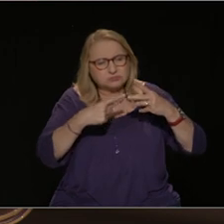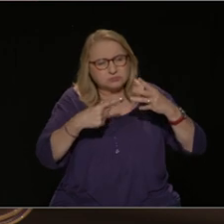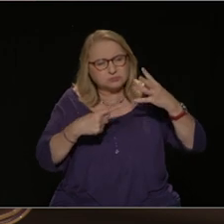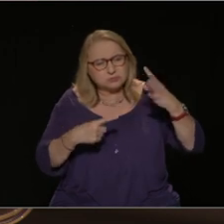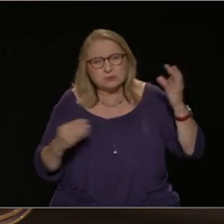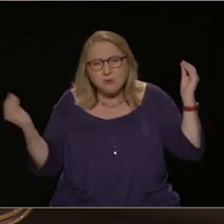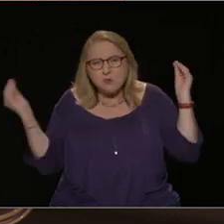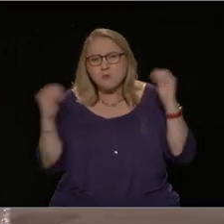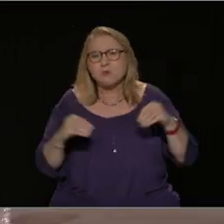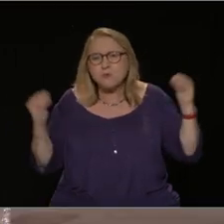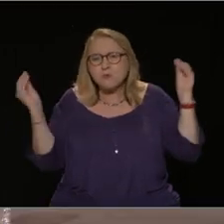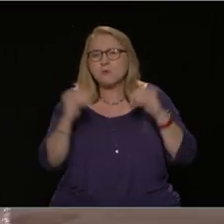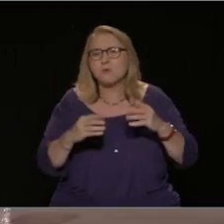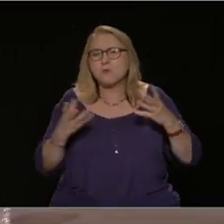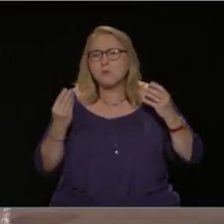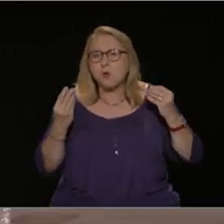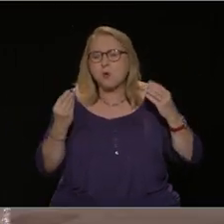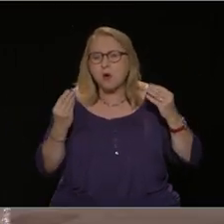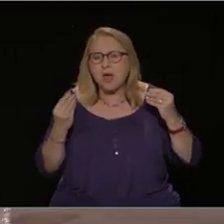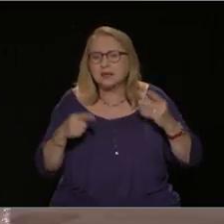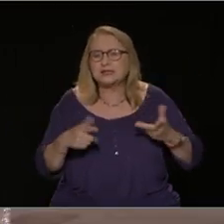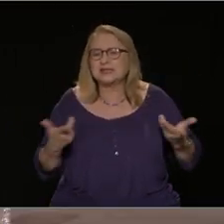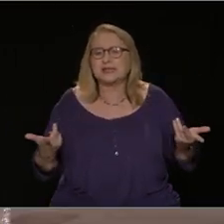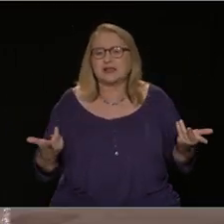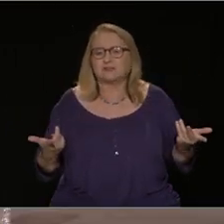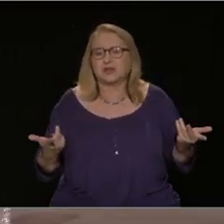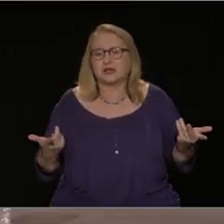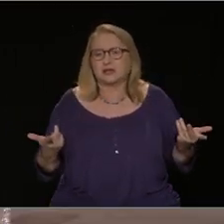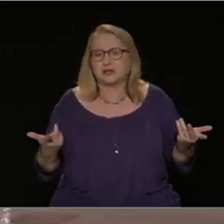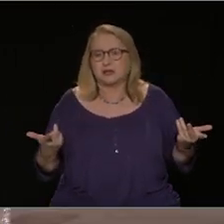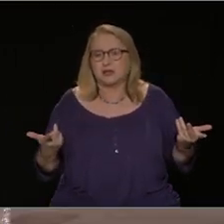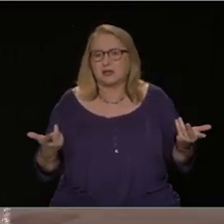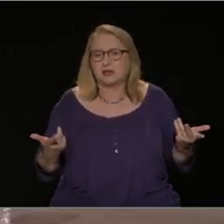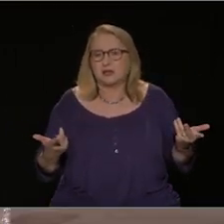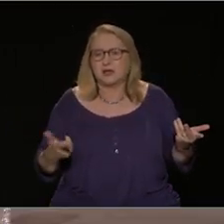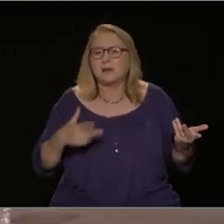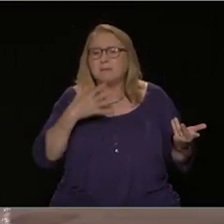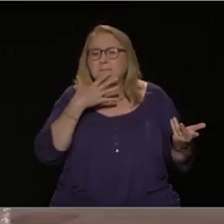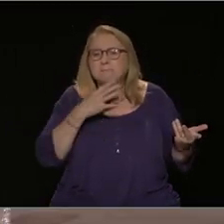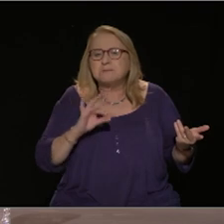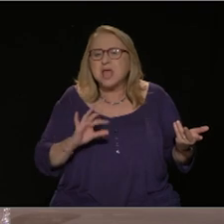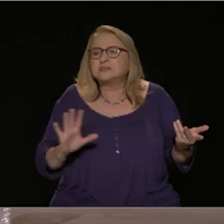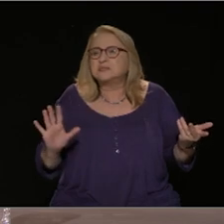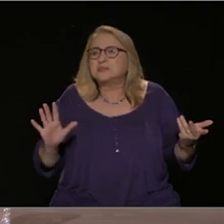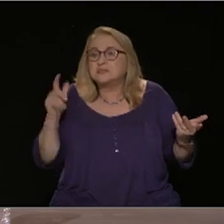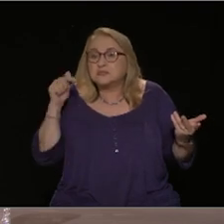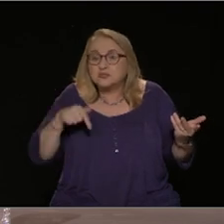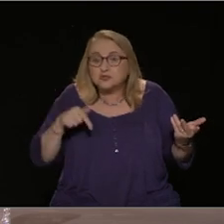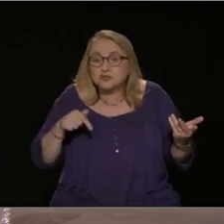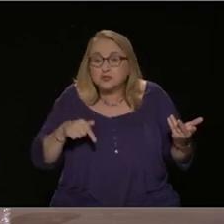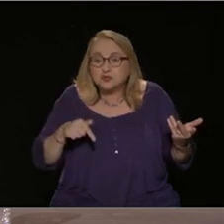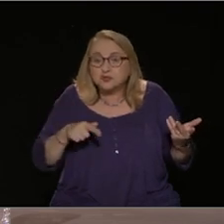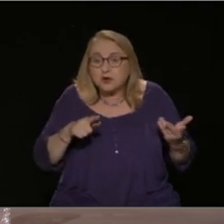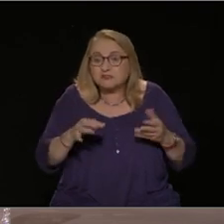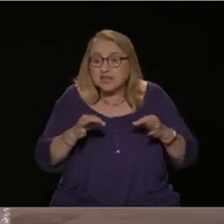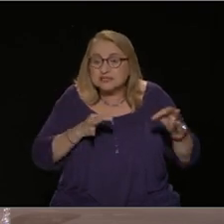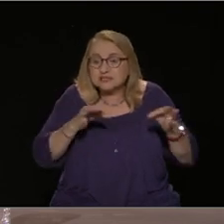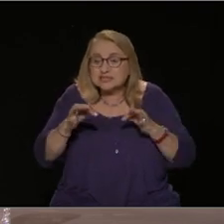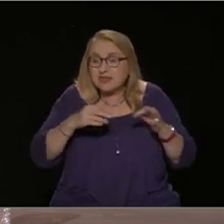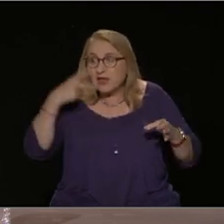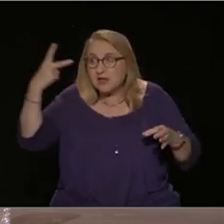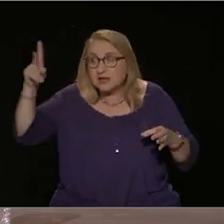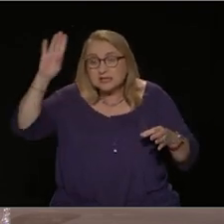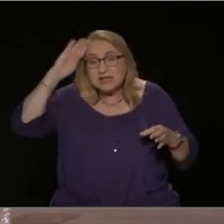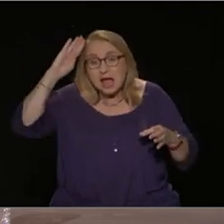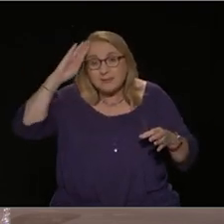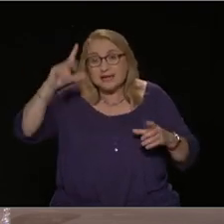πλήρους συμμετοχής από την πρώτη θέση, λες και δεν υπάρχει αύριο, σε αυτά τα σχέδια των Ηνωμένων Πολιτειών του